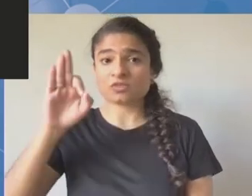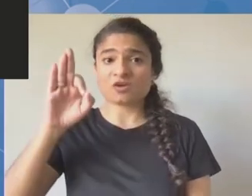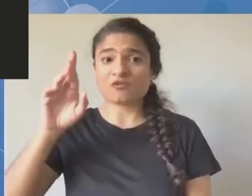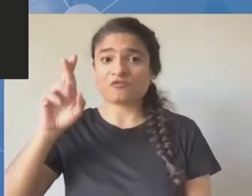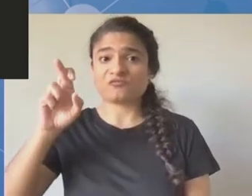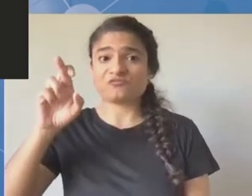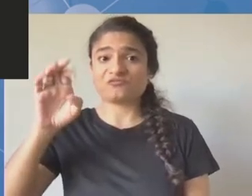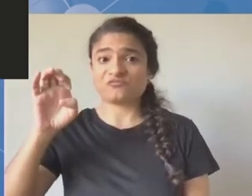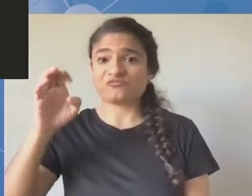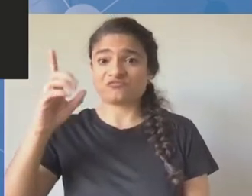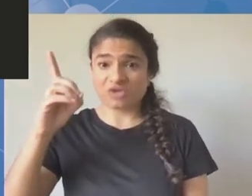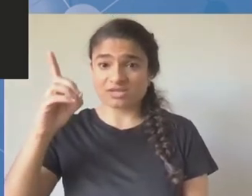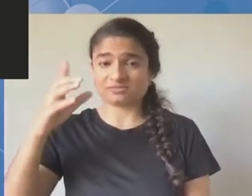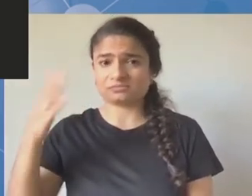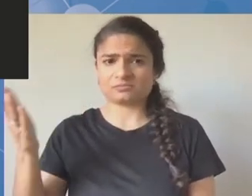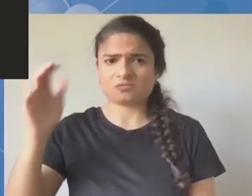Mam na Fred,